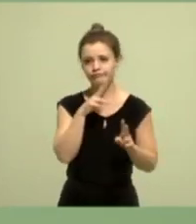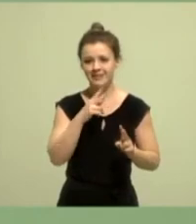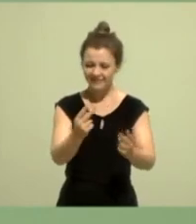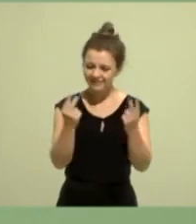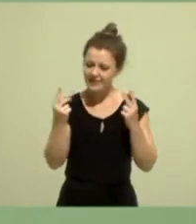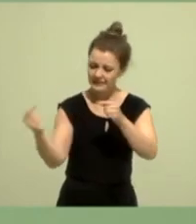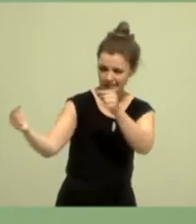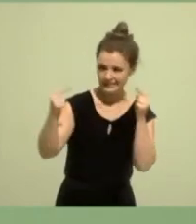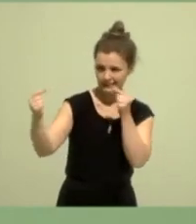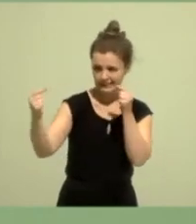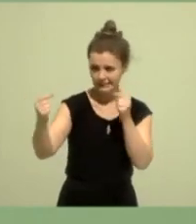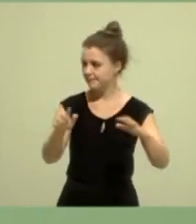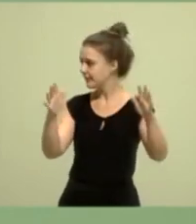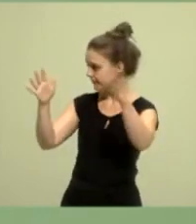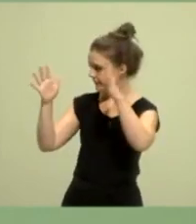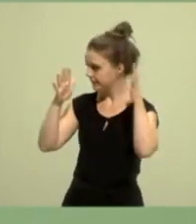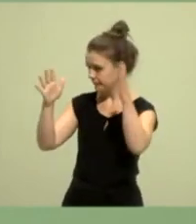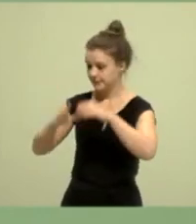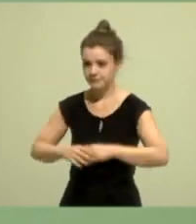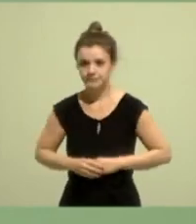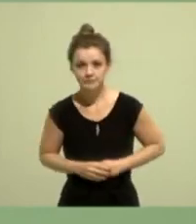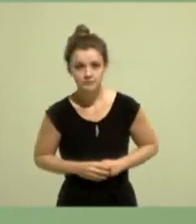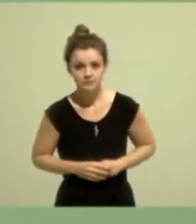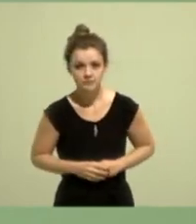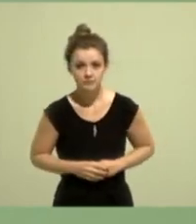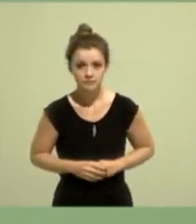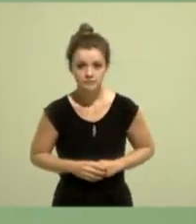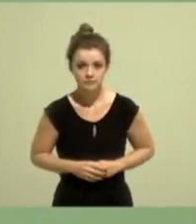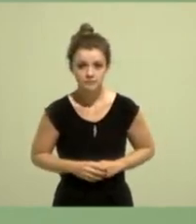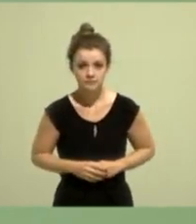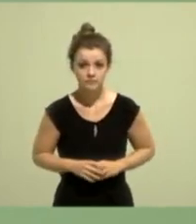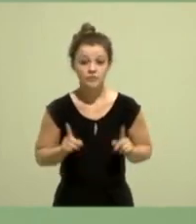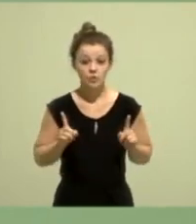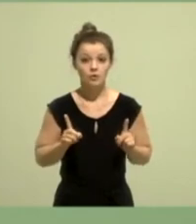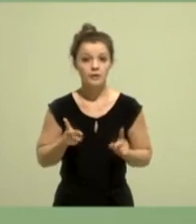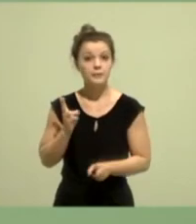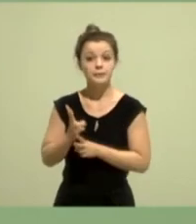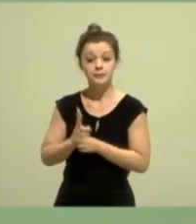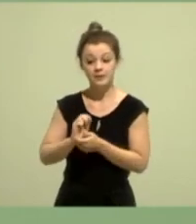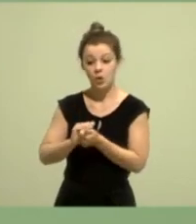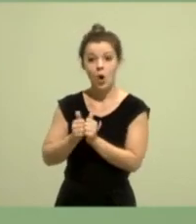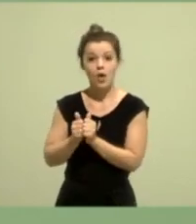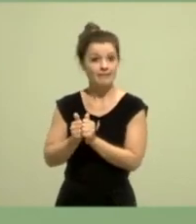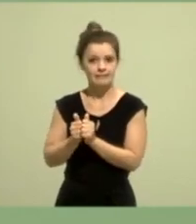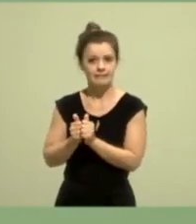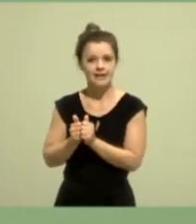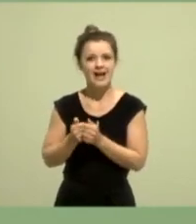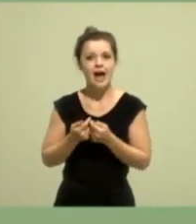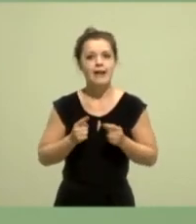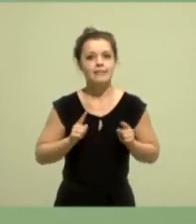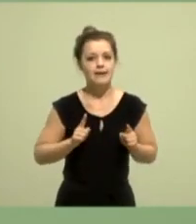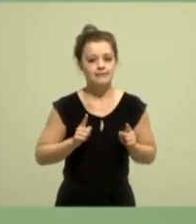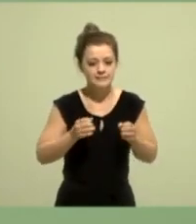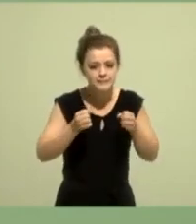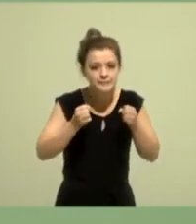Auch in einer veränderten Rolle. Die Rolle ändert sich, aber